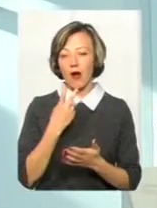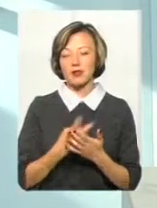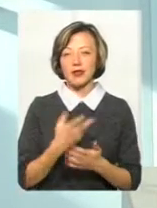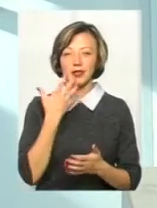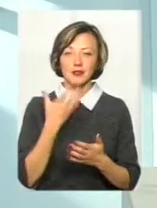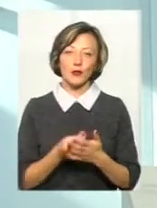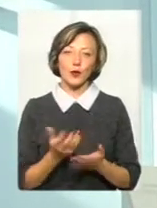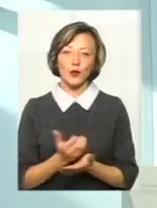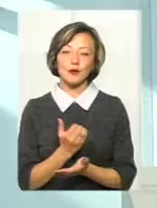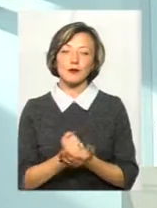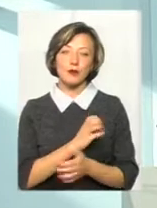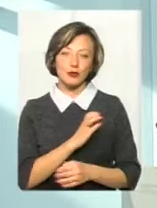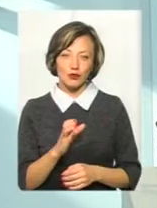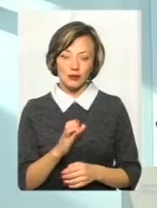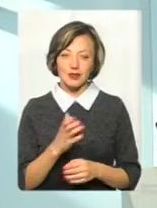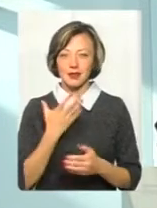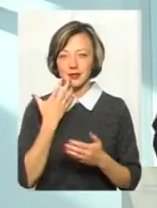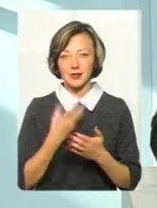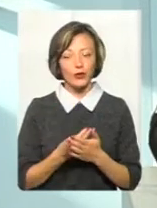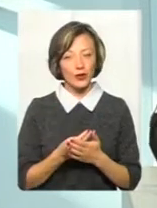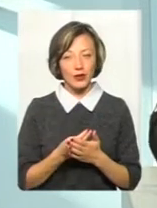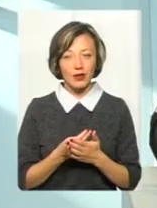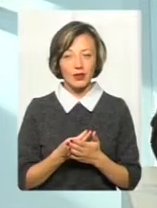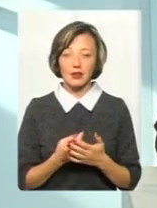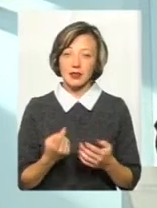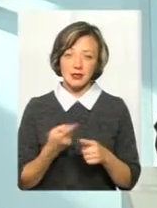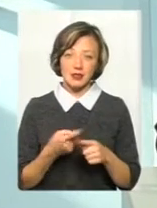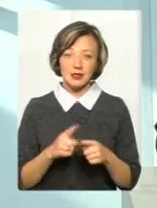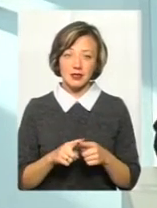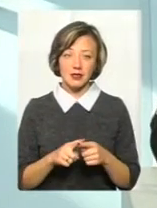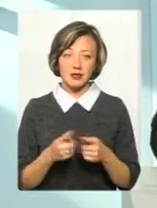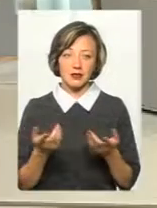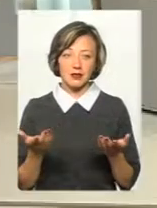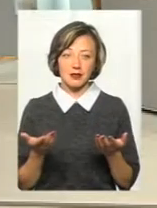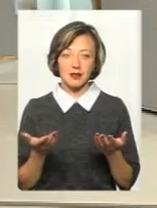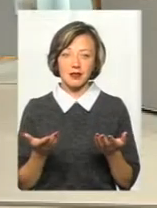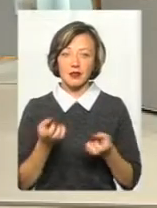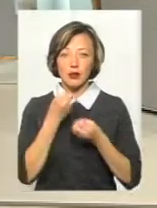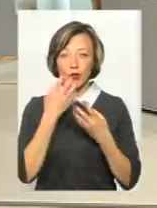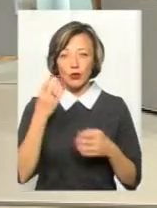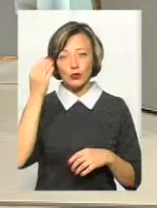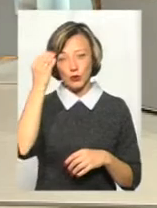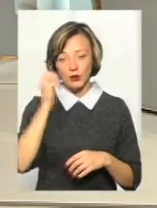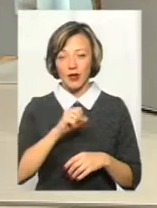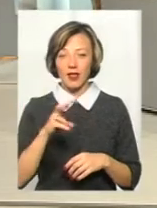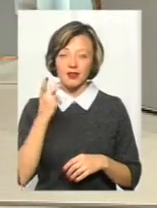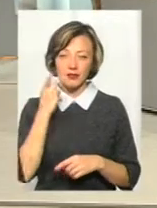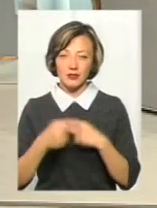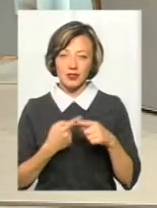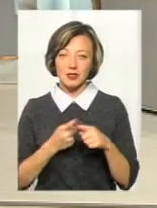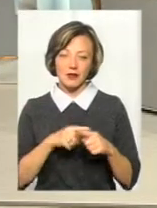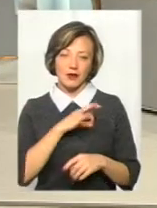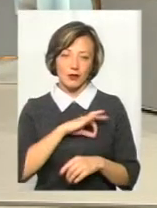свою успішність, свою... Ну, це з такою, з хорошою думкою, але завжди це